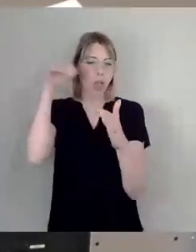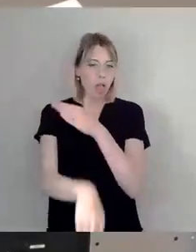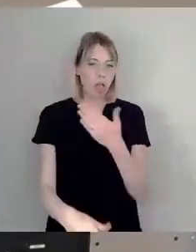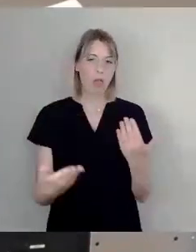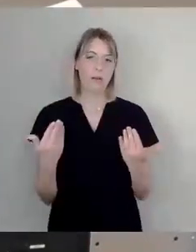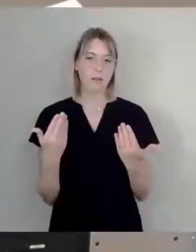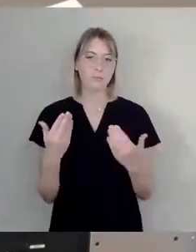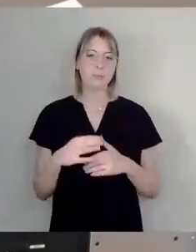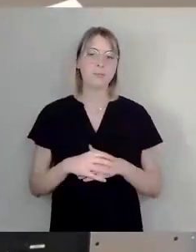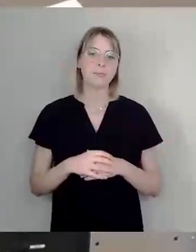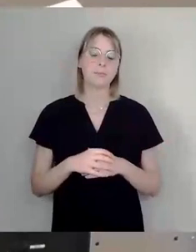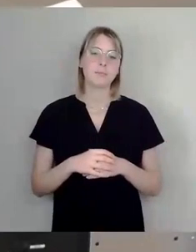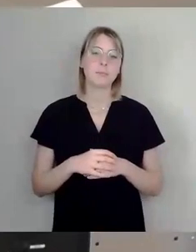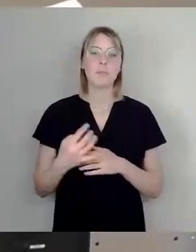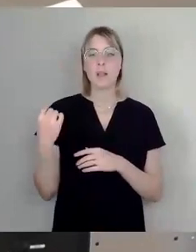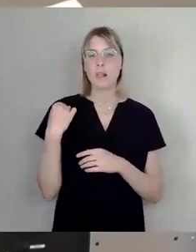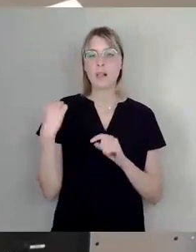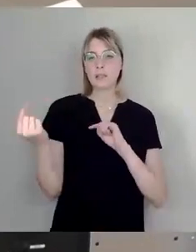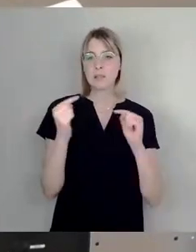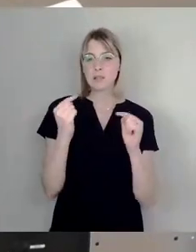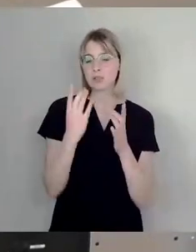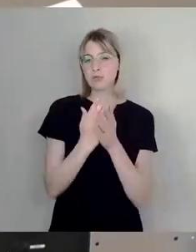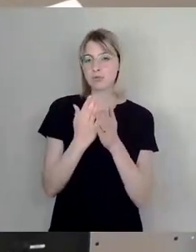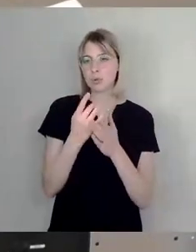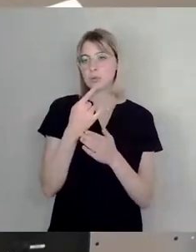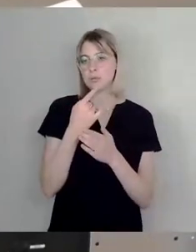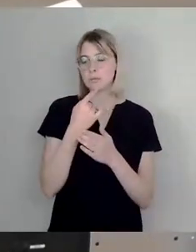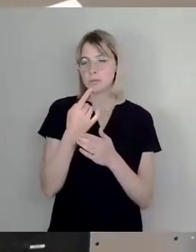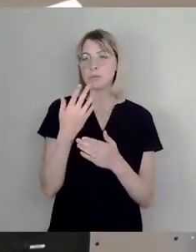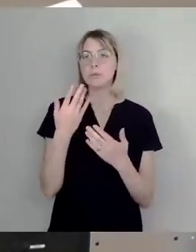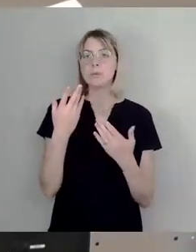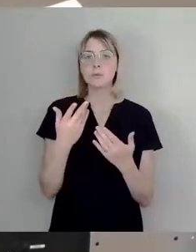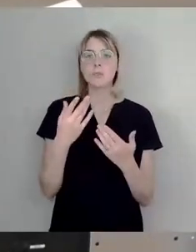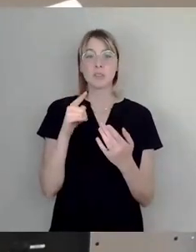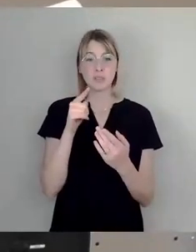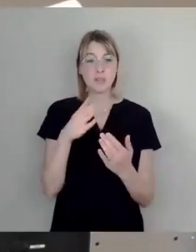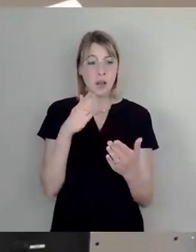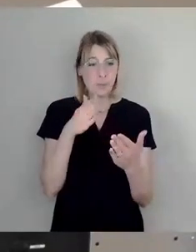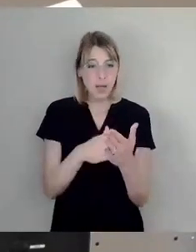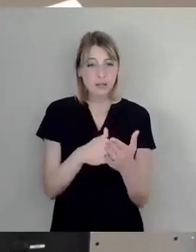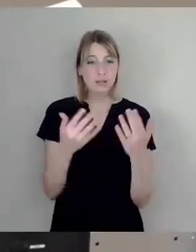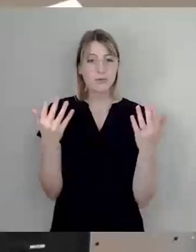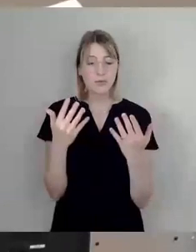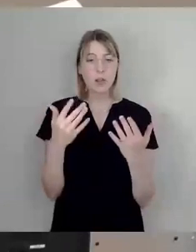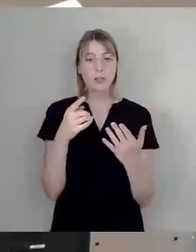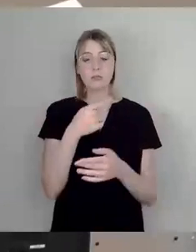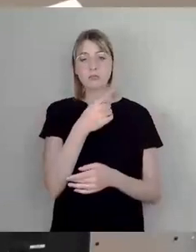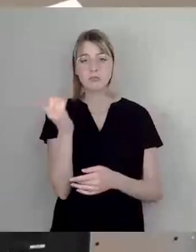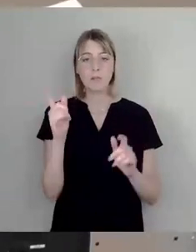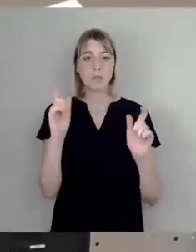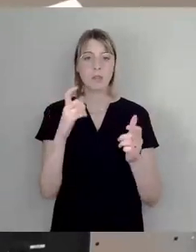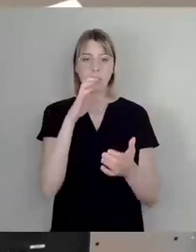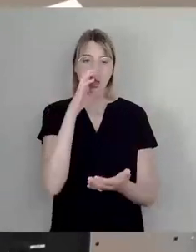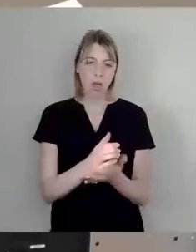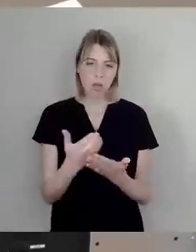Diskussion genommen. Das führt am Ende zu dieser Frustration in der Gesellschaft. Und das geht von links bis rechts. Weil